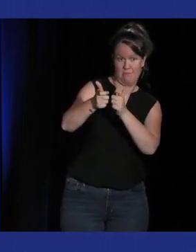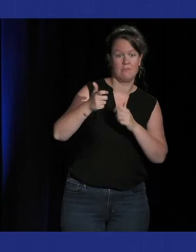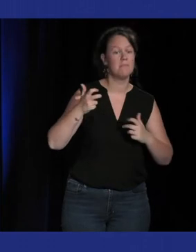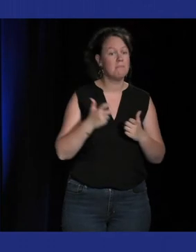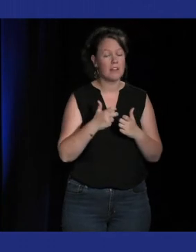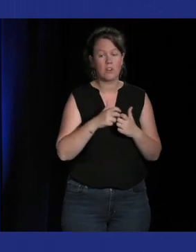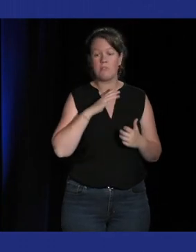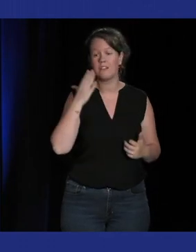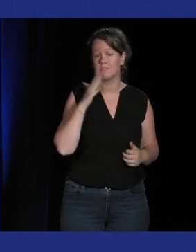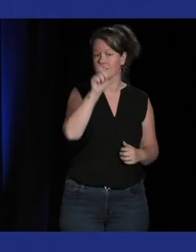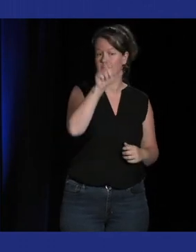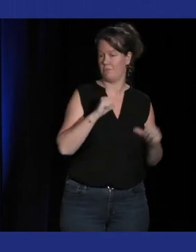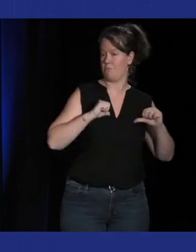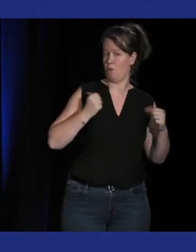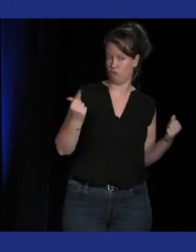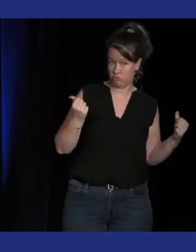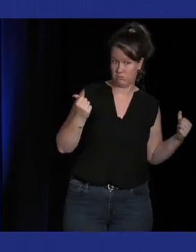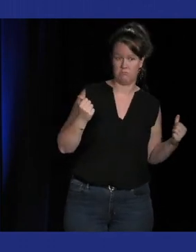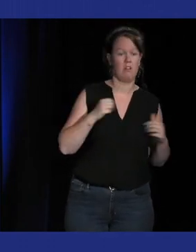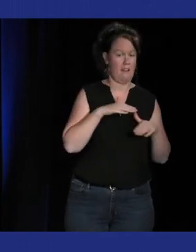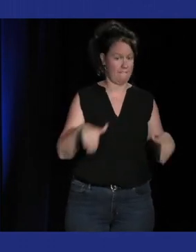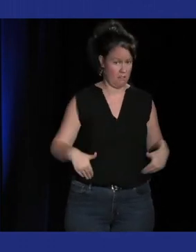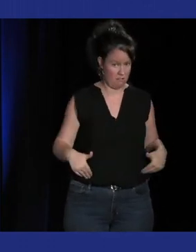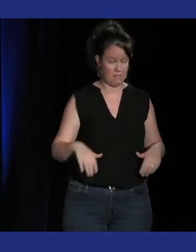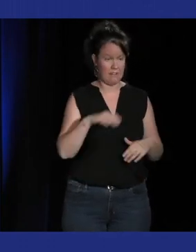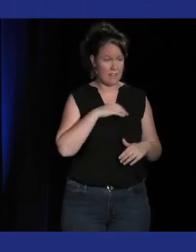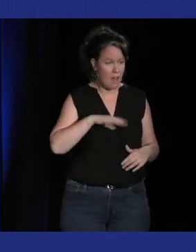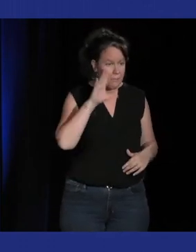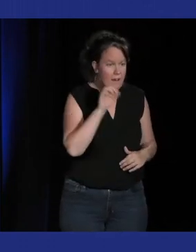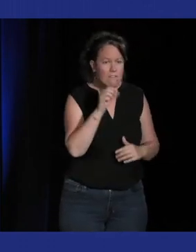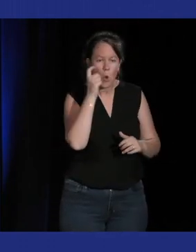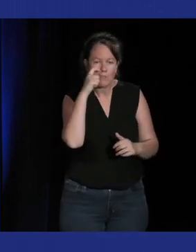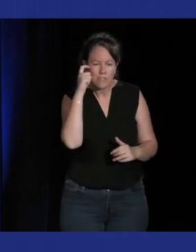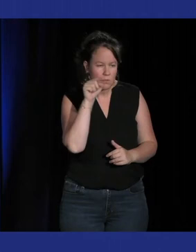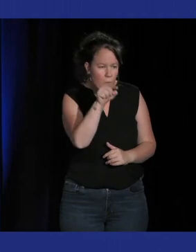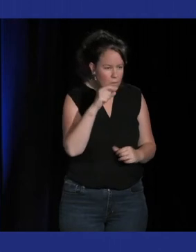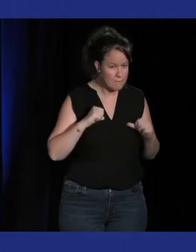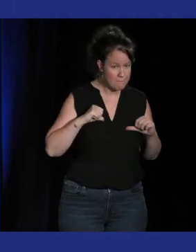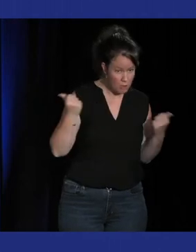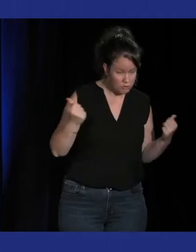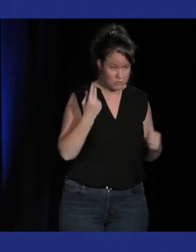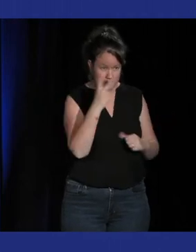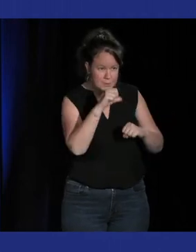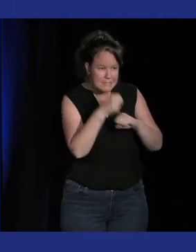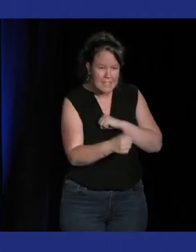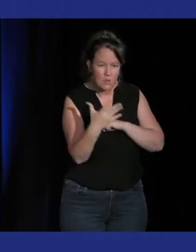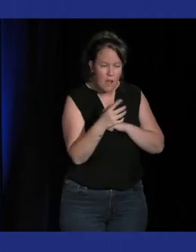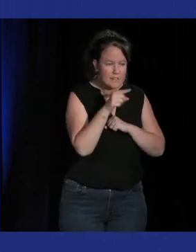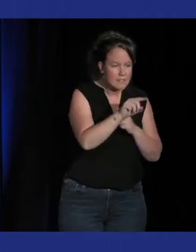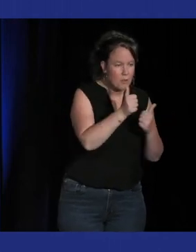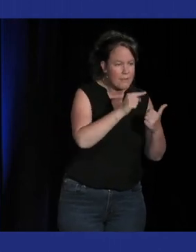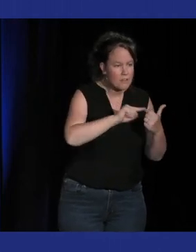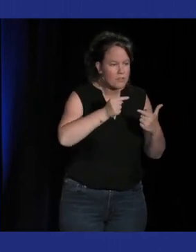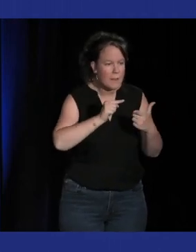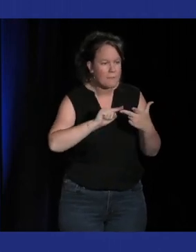le fait de devoir retenir des séquences d'enchaînement de coups que va faire un boss c'est déjà comprendre